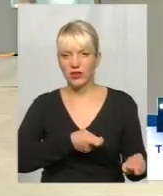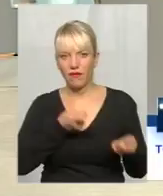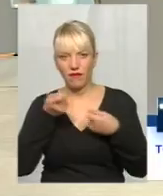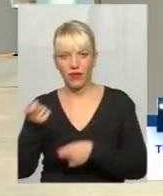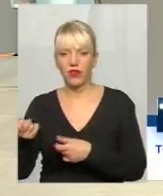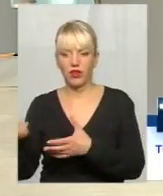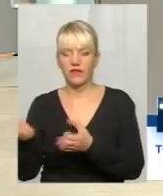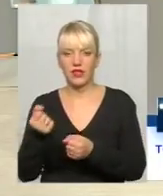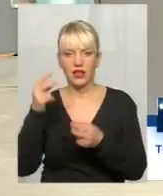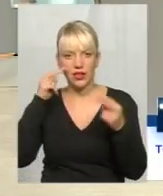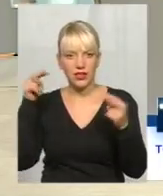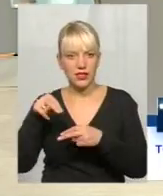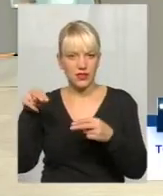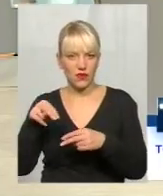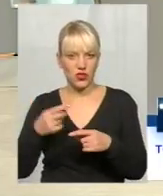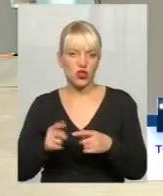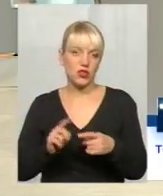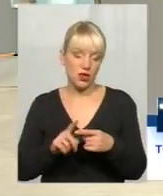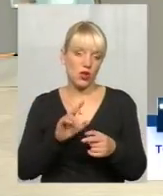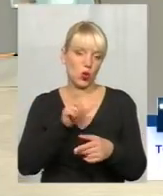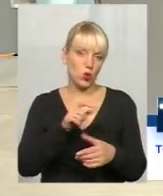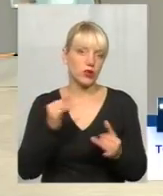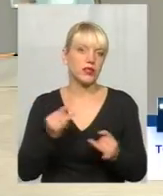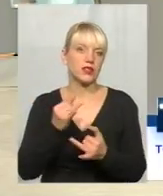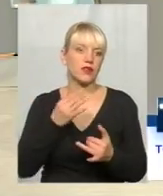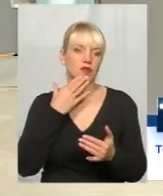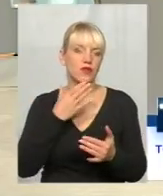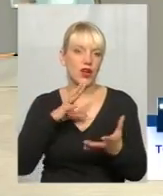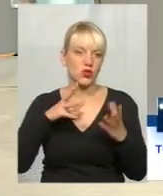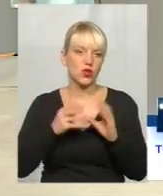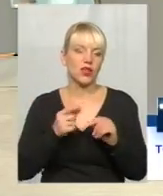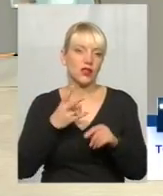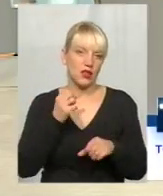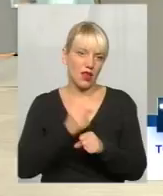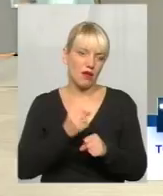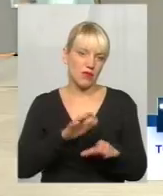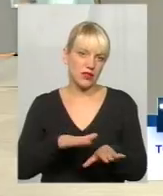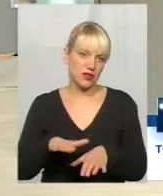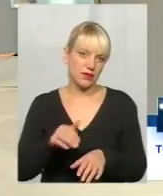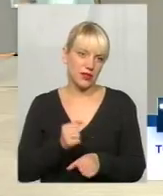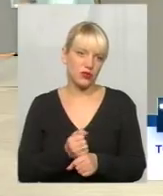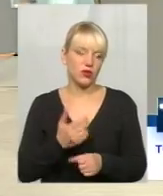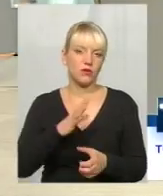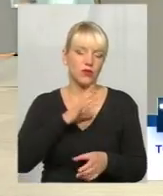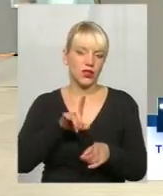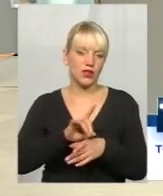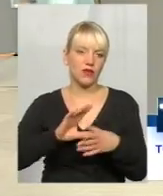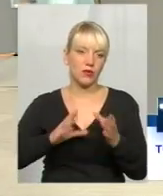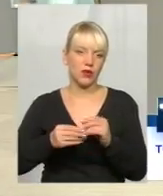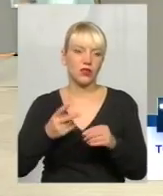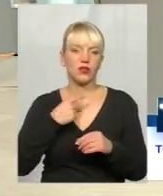взяла свідчення, тобто, люди зацікавлені в своєму результаті, вони тут же на місці реагують, був у нас такий випадок, куди телефонують мені,